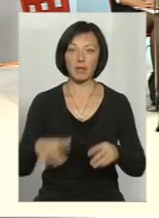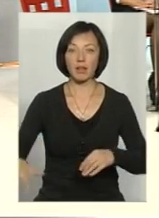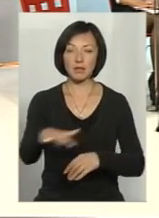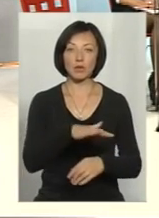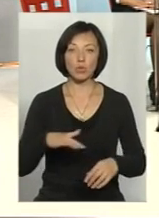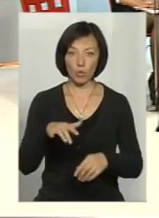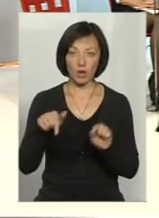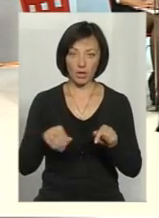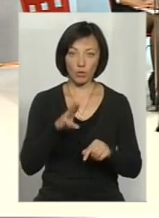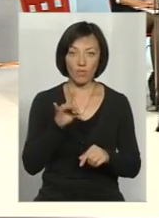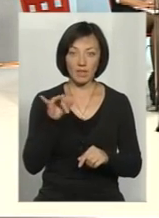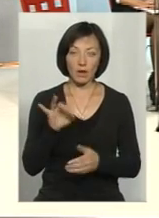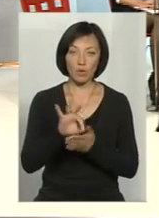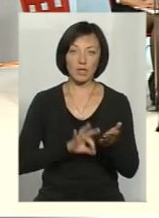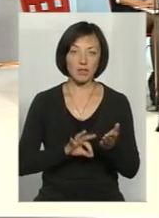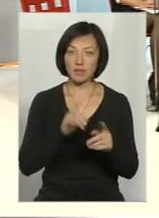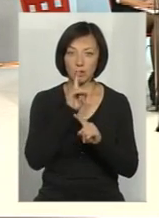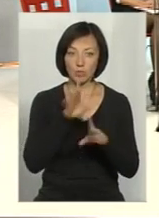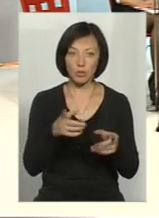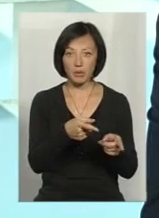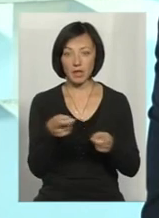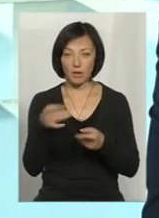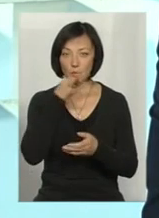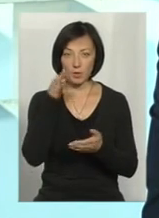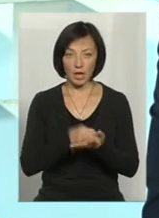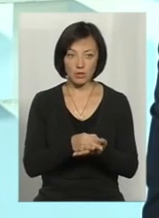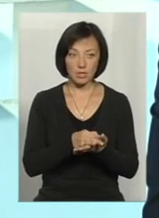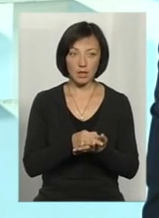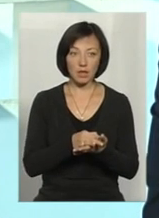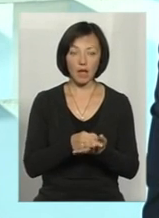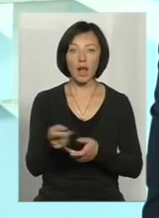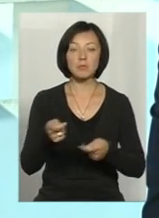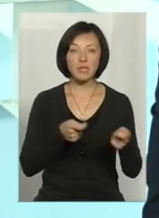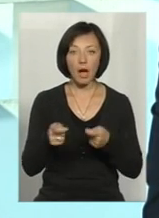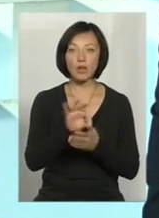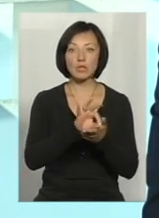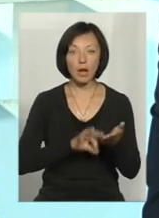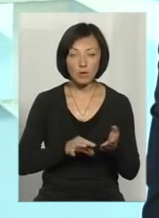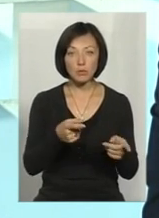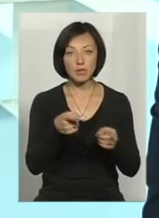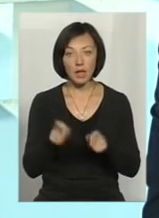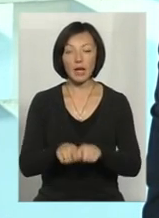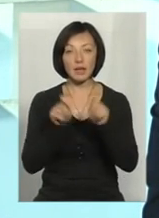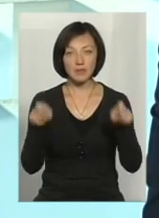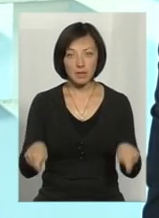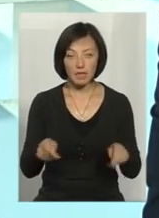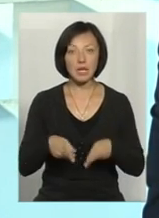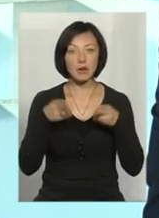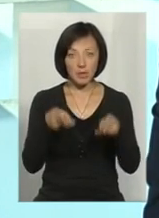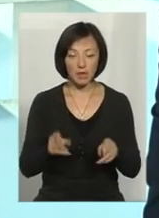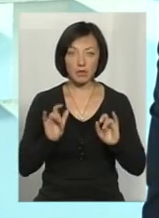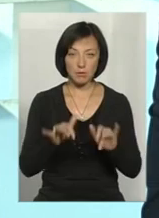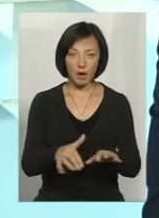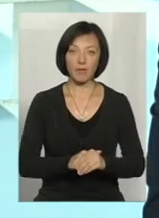території НПП, він одразу не буде притягнути до відповідальності адміністративної, а одразу відкривається кримінальне